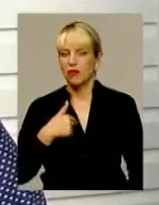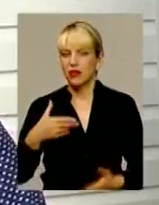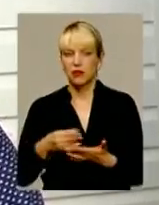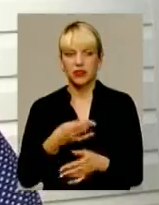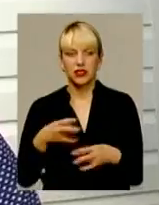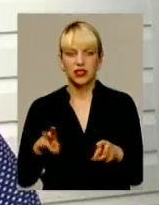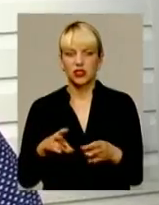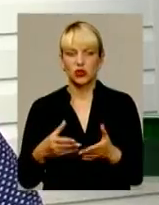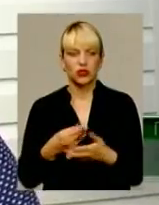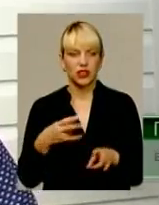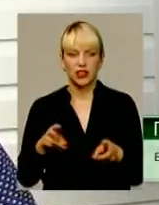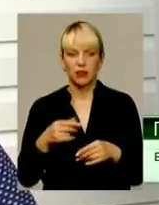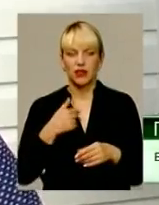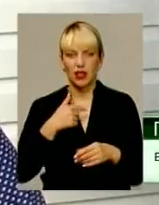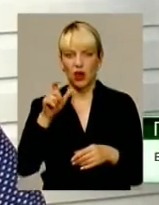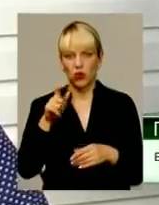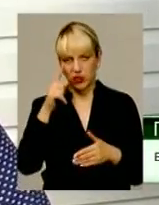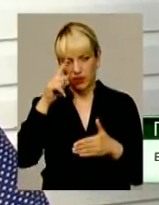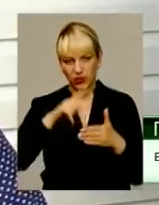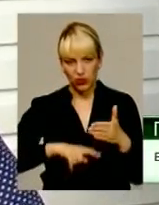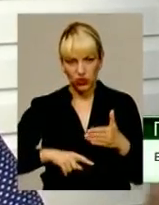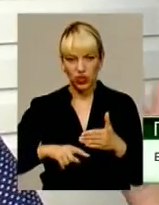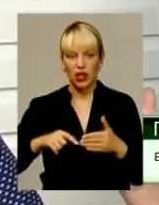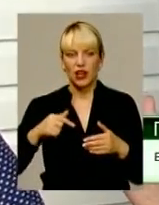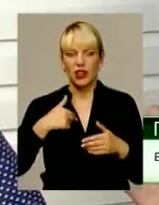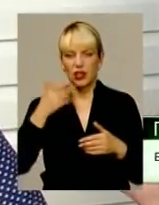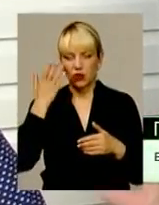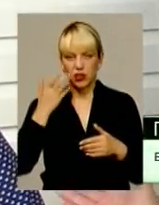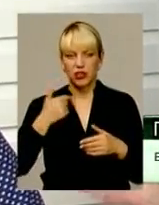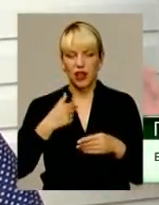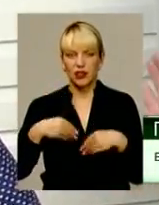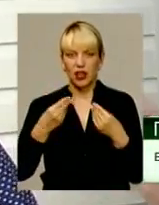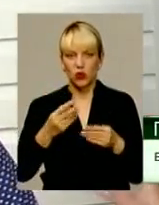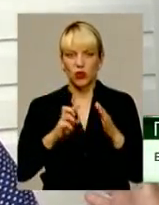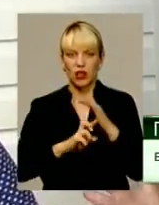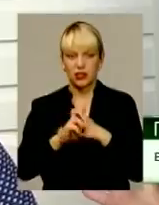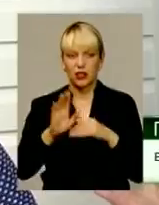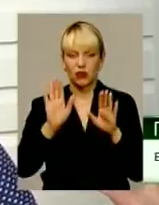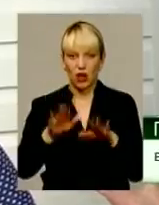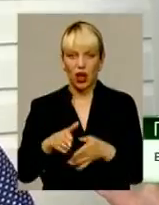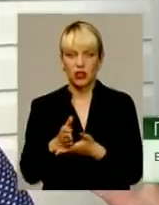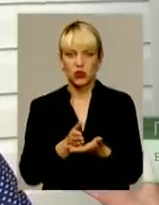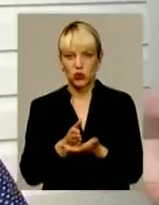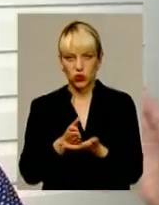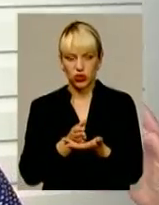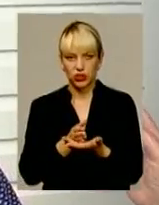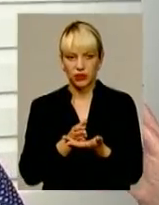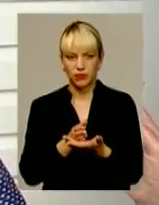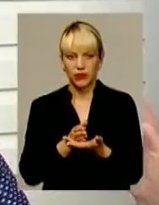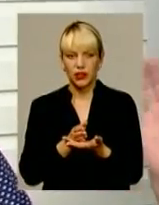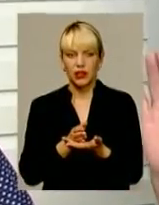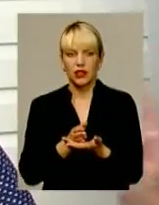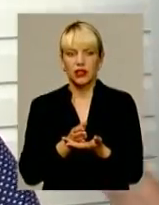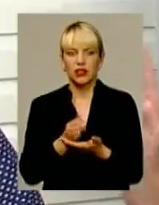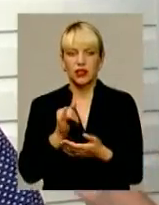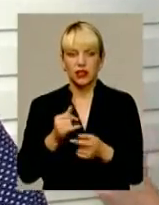не треба нічого. Я людина віруюча, я даю на церкву, хай служить. Церкві, богослужбу.